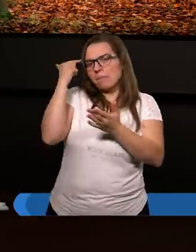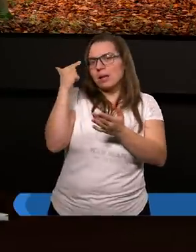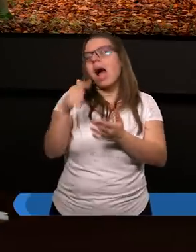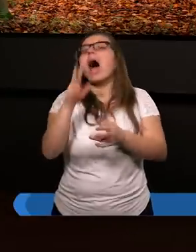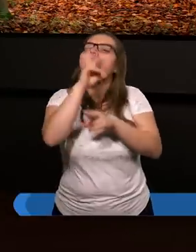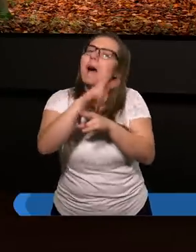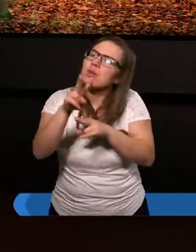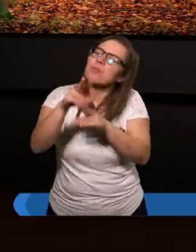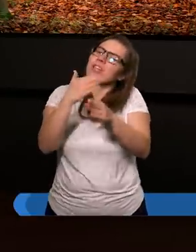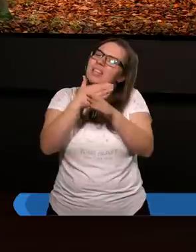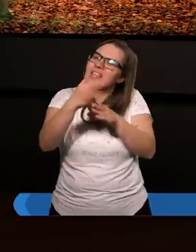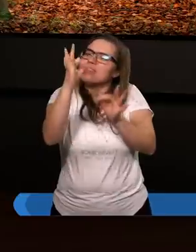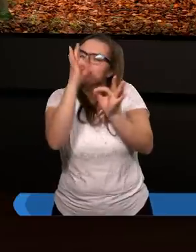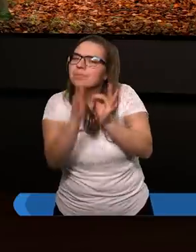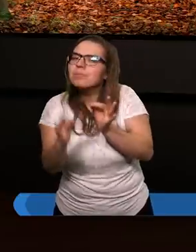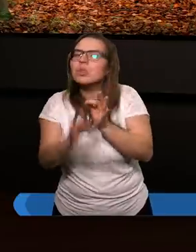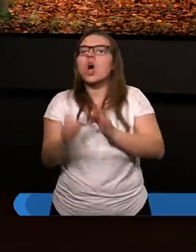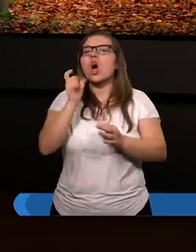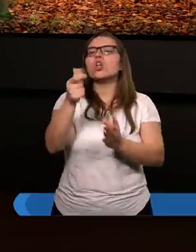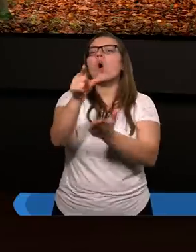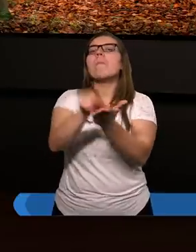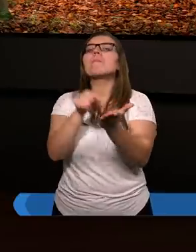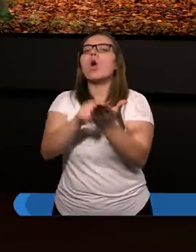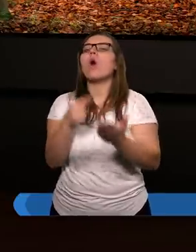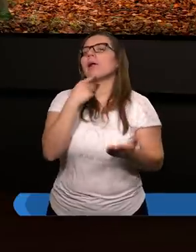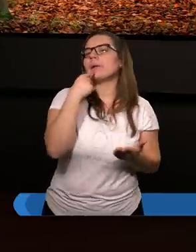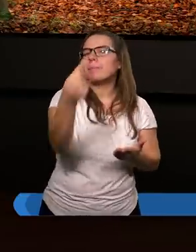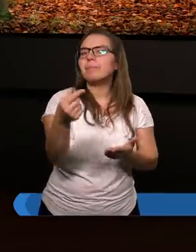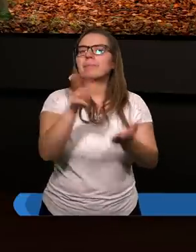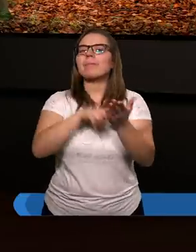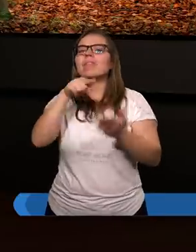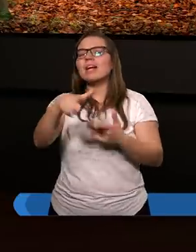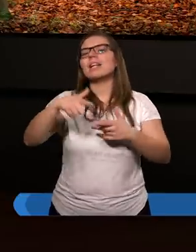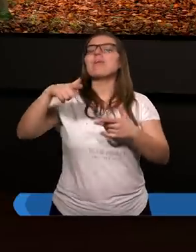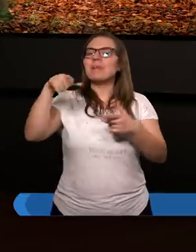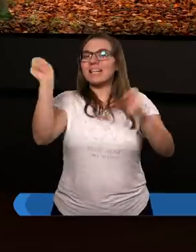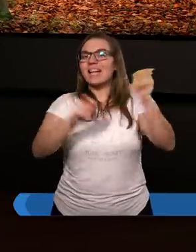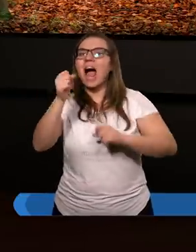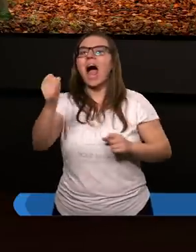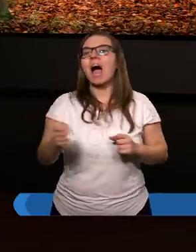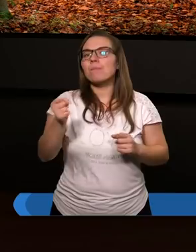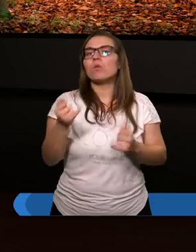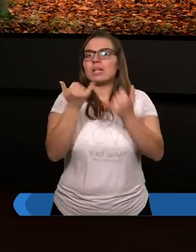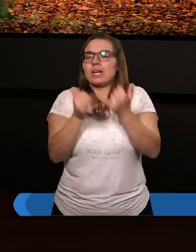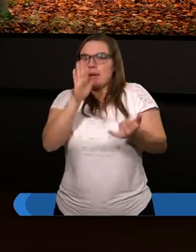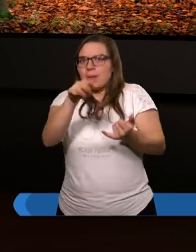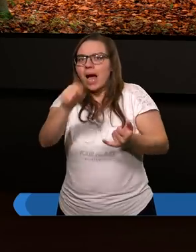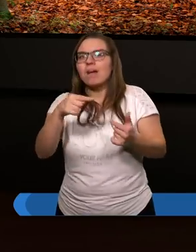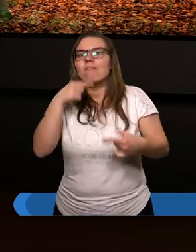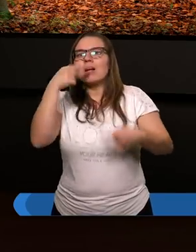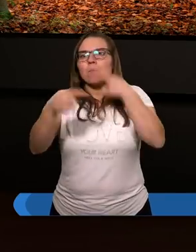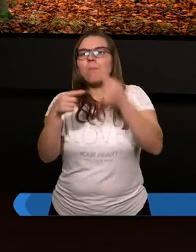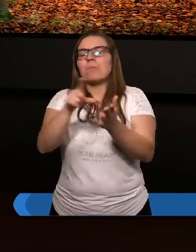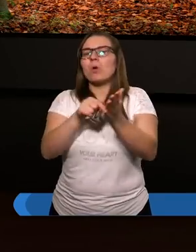co powiedział Piotr, kiedy wystąpił na tym zjeździe apostolskim. Jeżeli ktoś ma tę wypowiedź